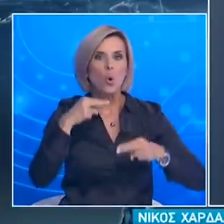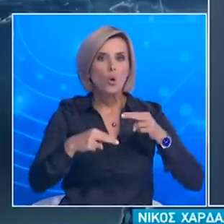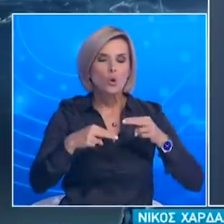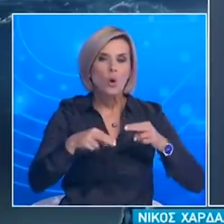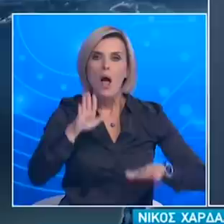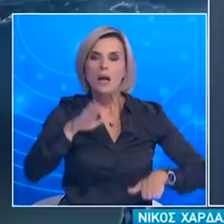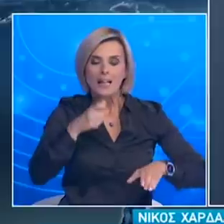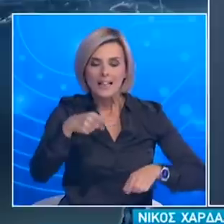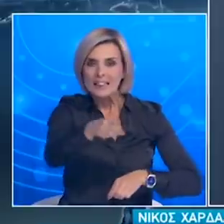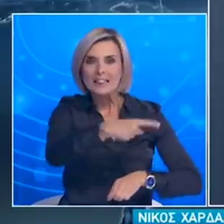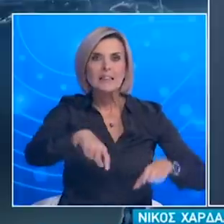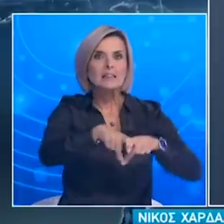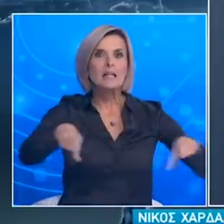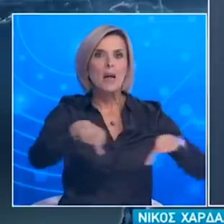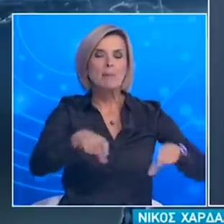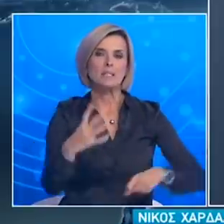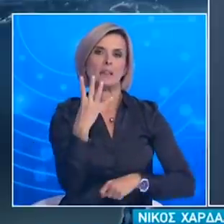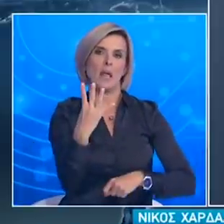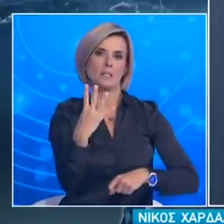κάθε τραπέζι ως 4 άτομα